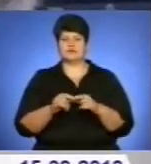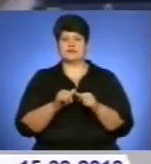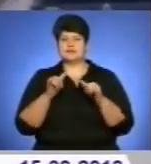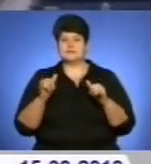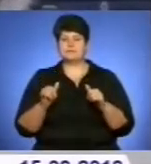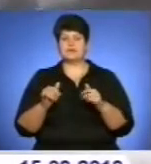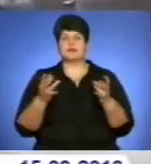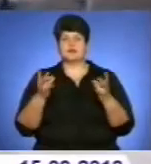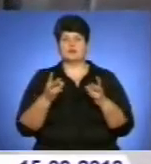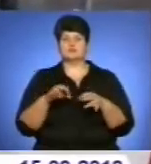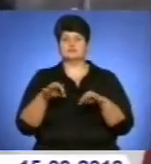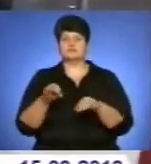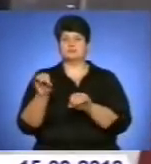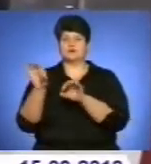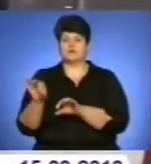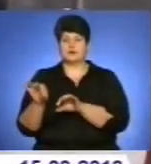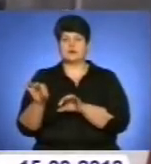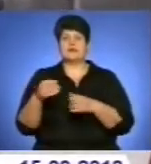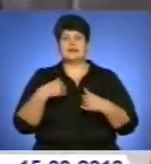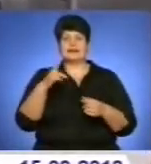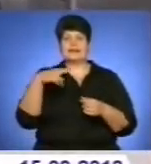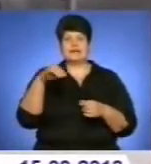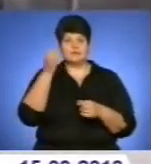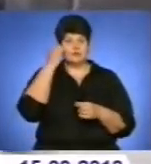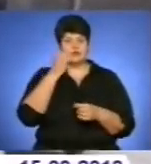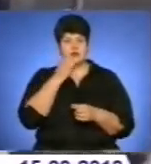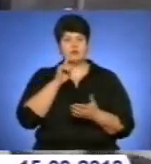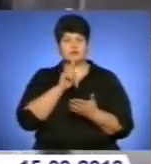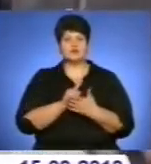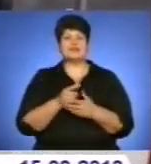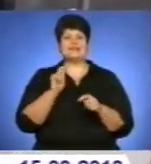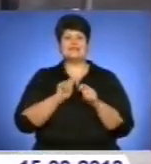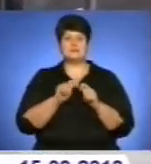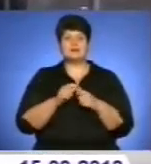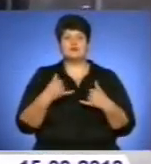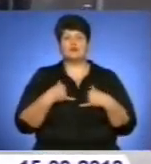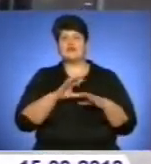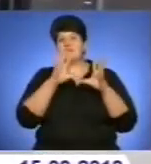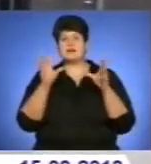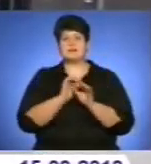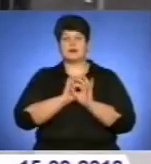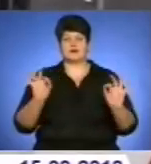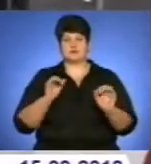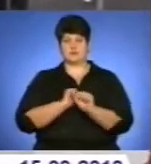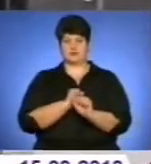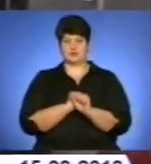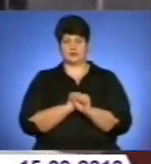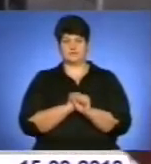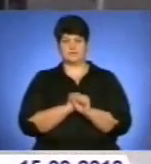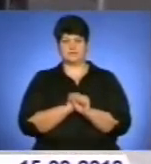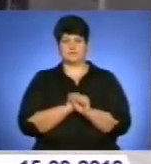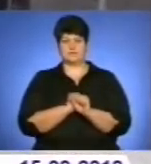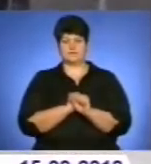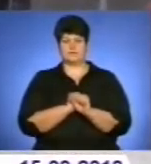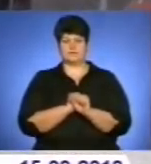можна. Правоохоронці наголошують учасникам руху, щоб ті слідкували за технічним станом автомобілів, користувалися пасками безпеки та не